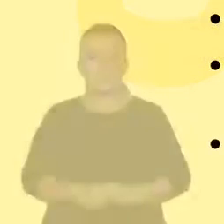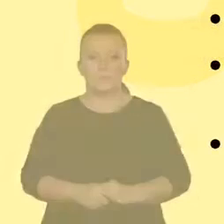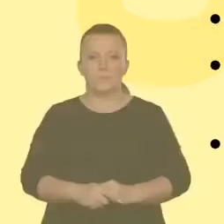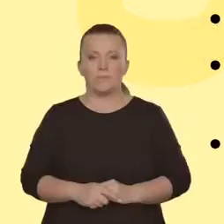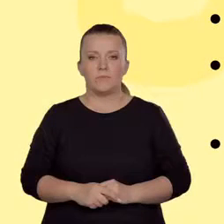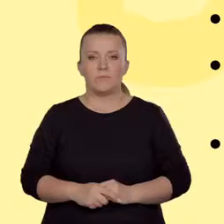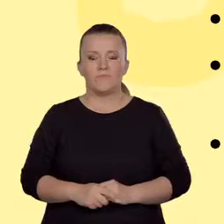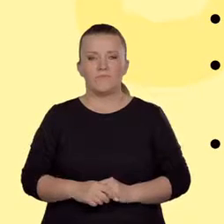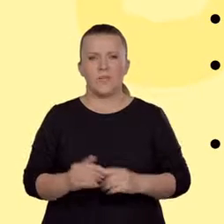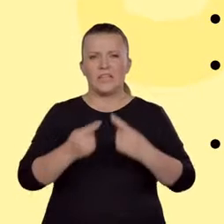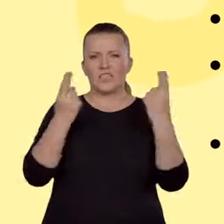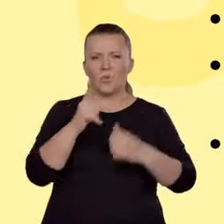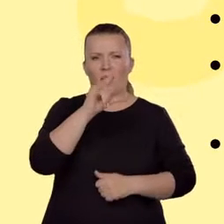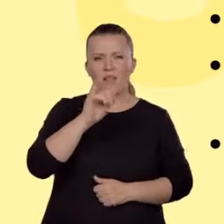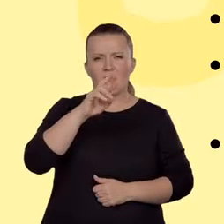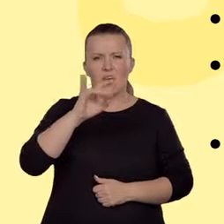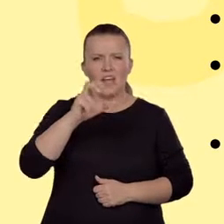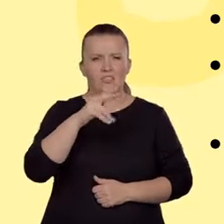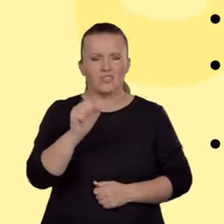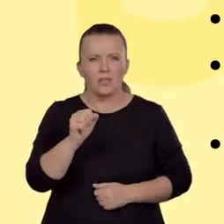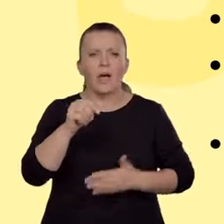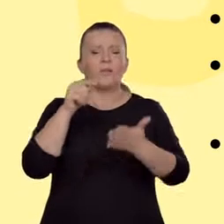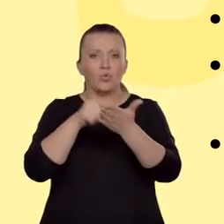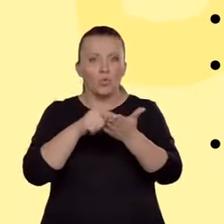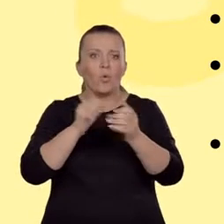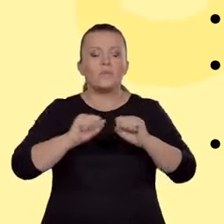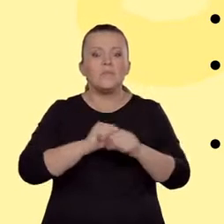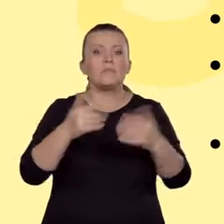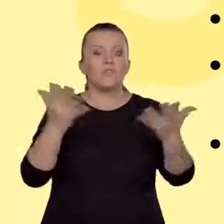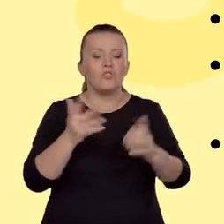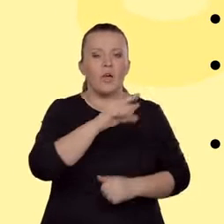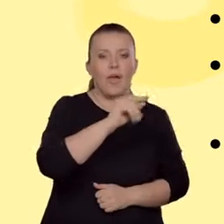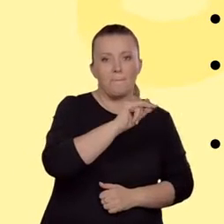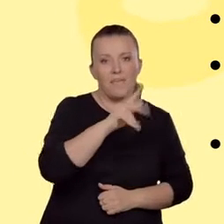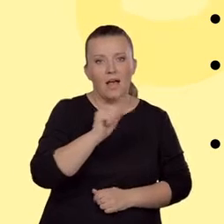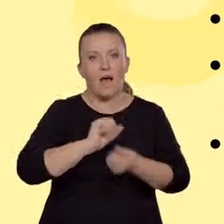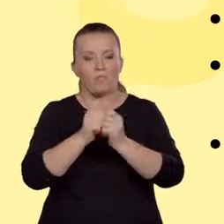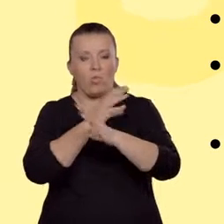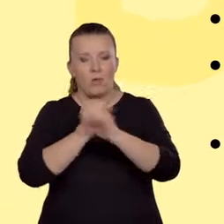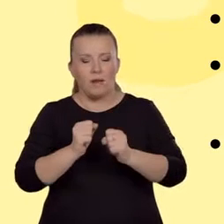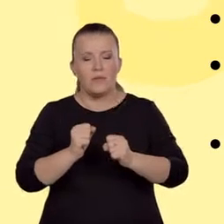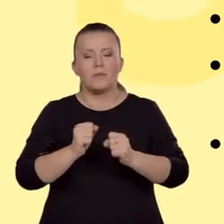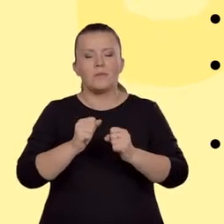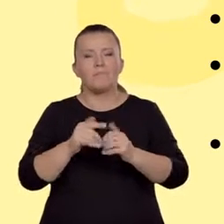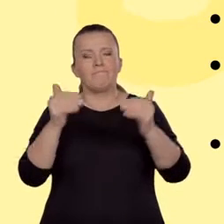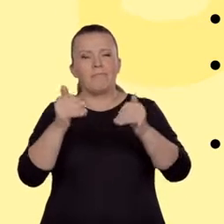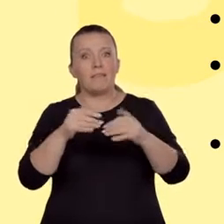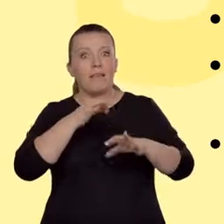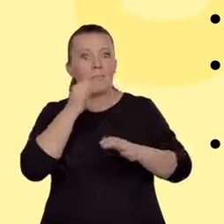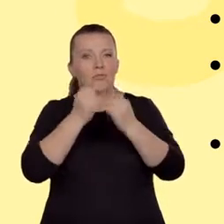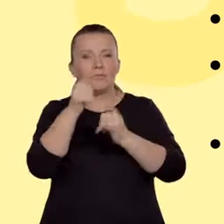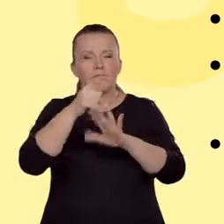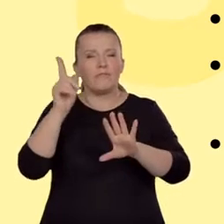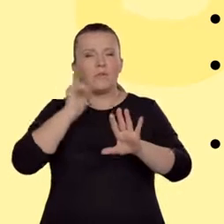Sytuacja liryczna to odpowiednik świata przedstawionego w epice i dramacie. Pomocne może być wyobrażenie sobie podmiotu lirycznego,